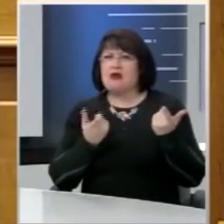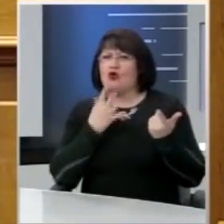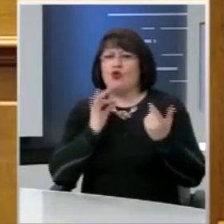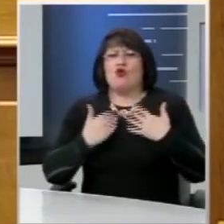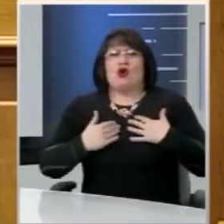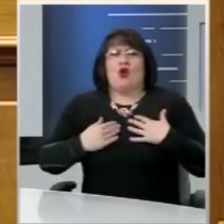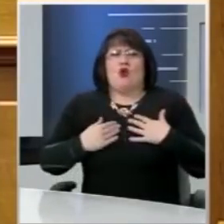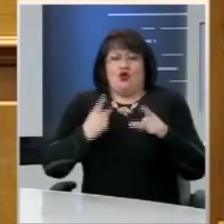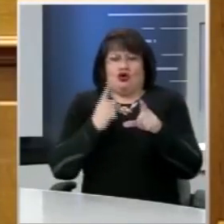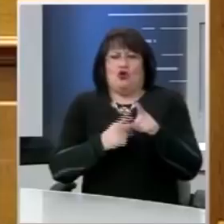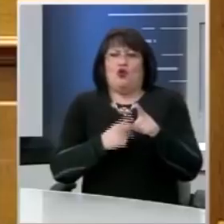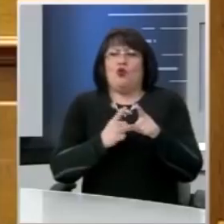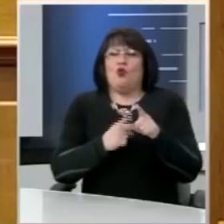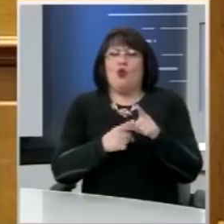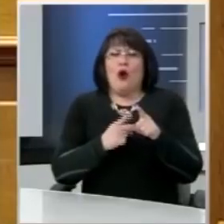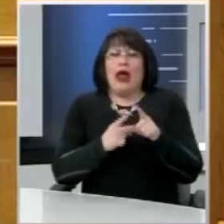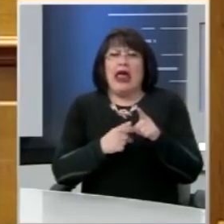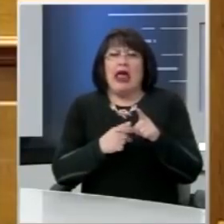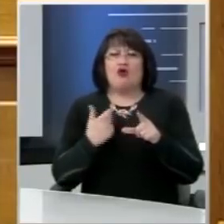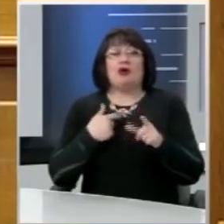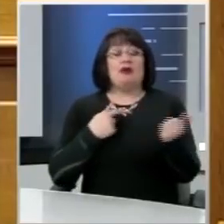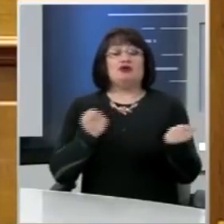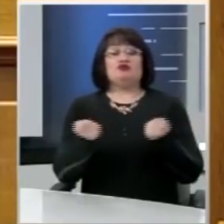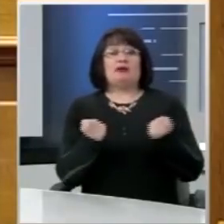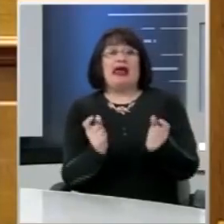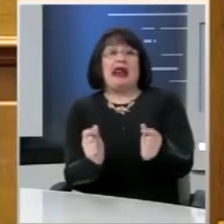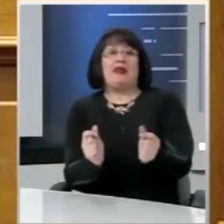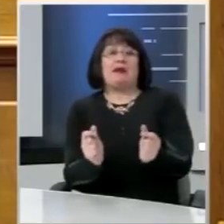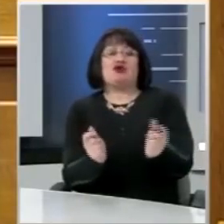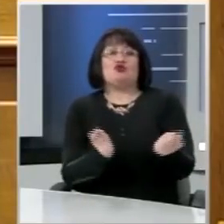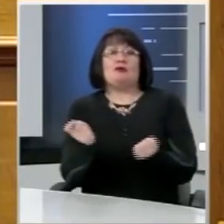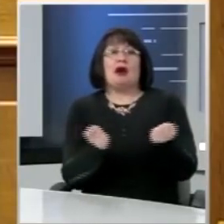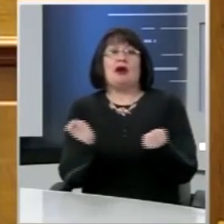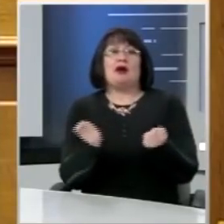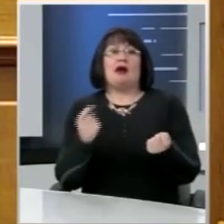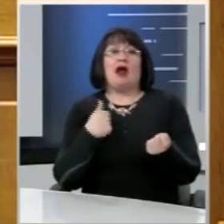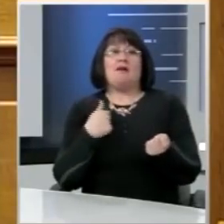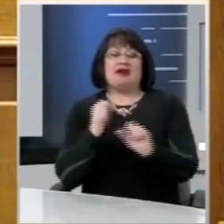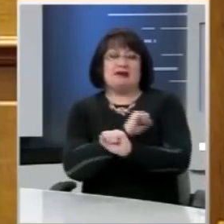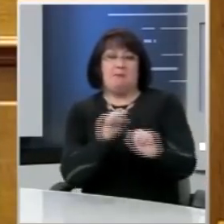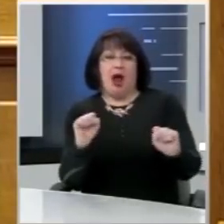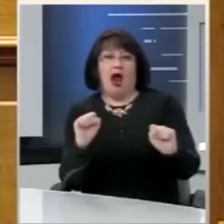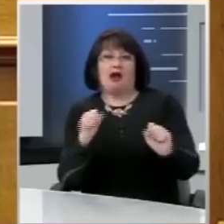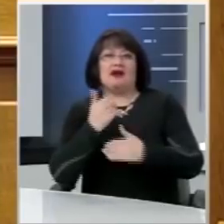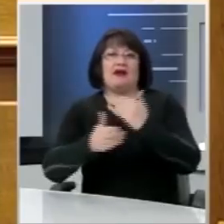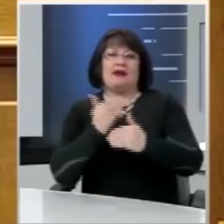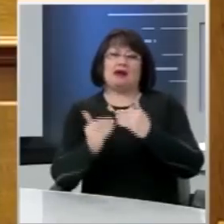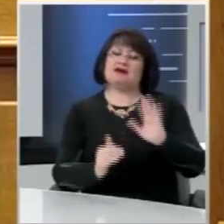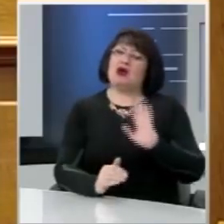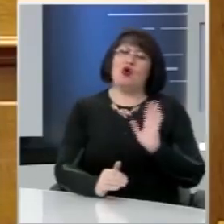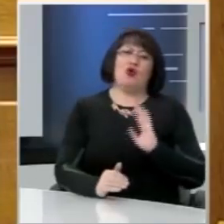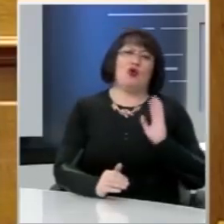ΚΚΕ έγινε ή είναι ρυθμιστής ή θα μπορούσε να είναι απορυθμιστής της όλης διαδικασίας,